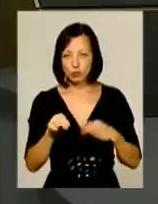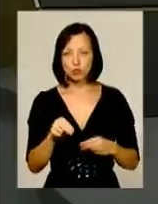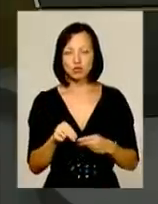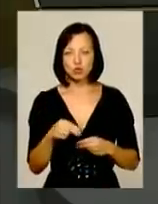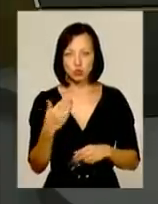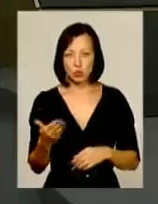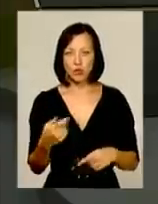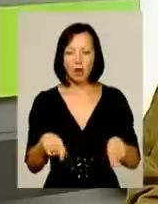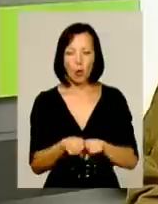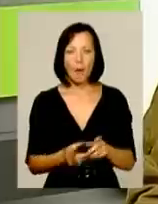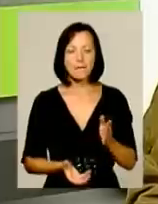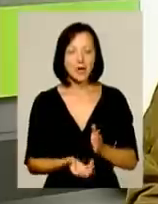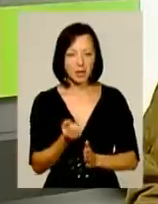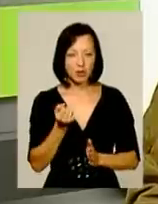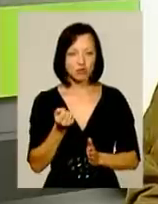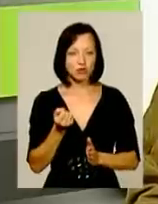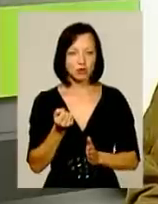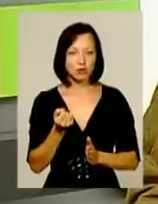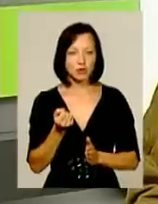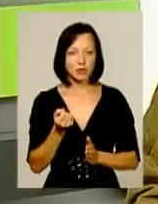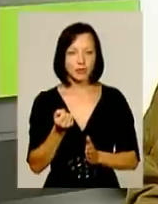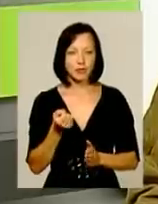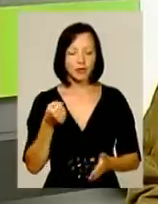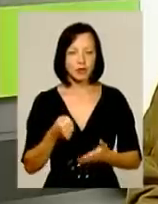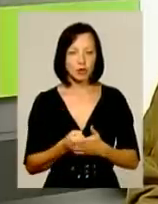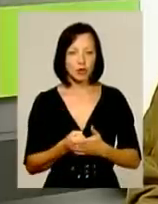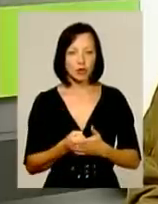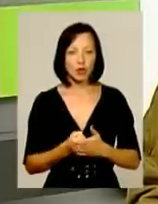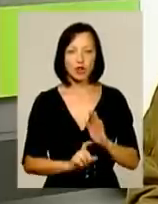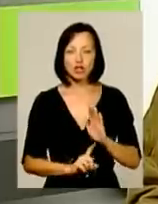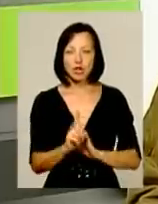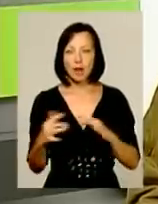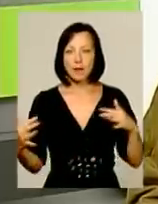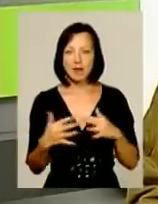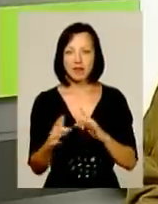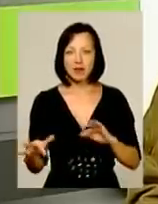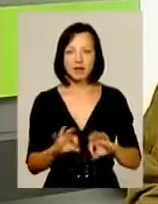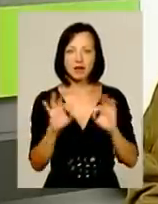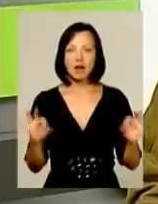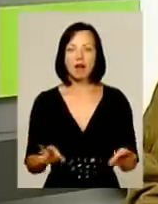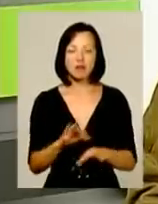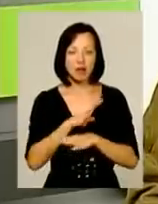звісно, тому що такої підтримки до початку боєвих дій ніколи не було.